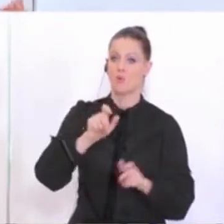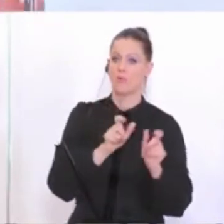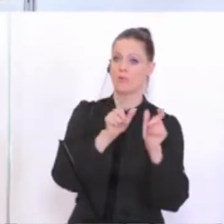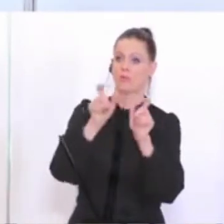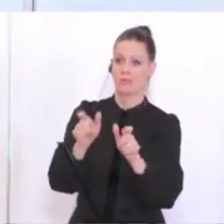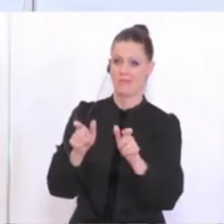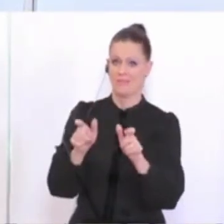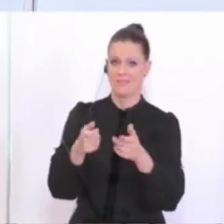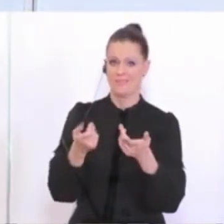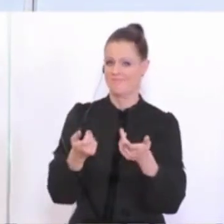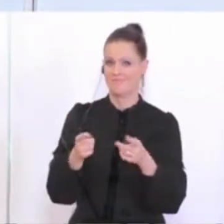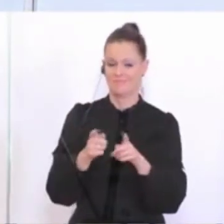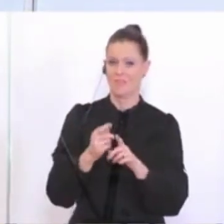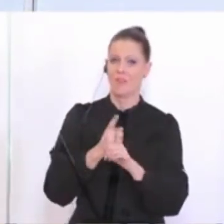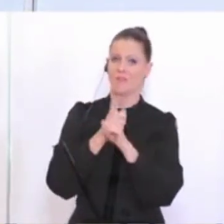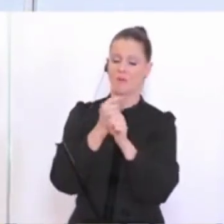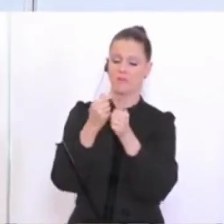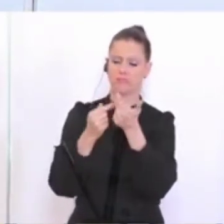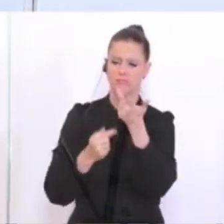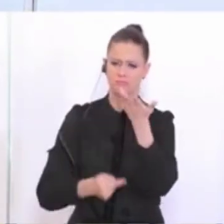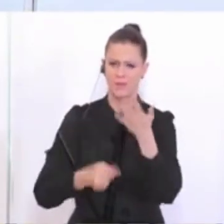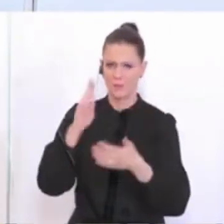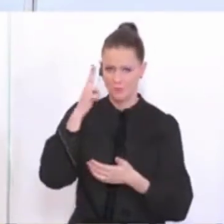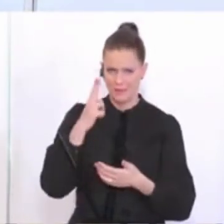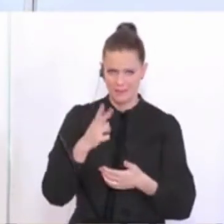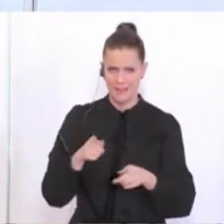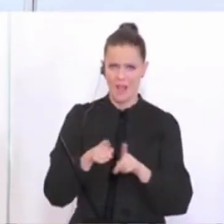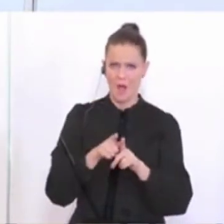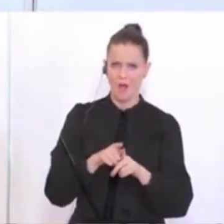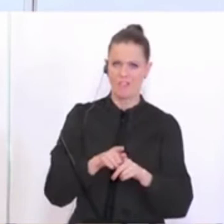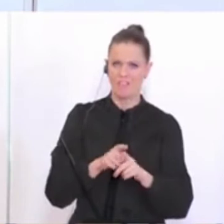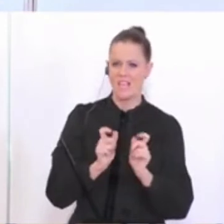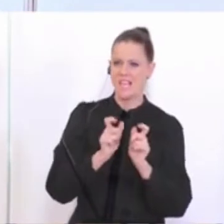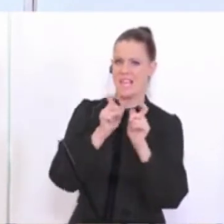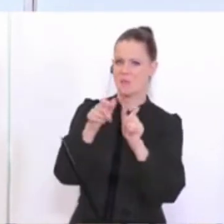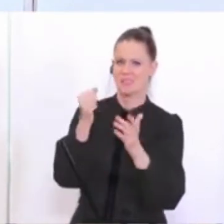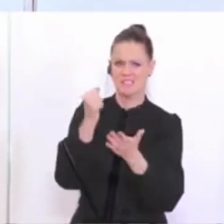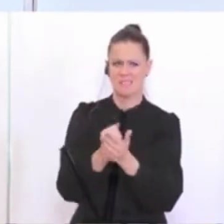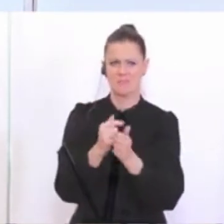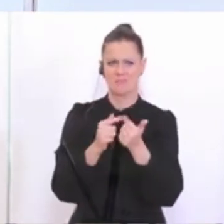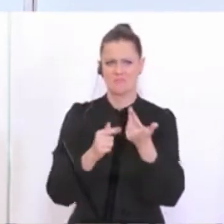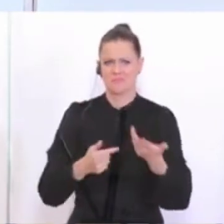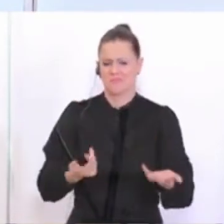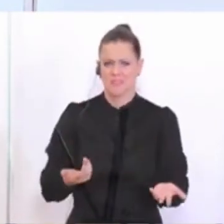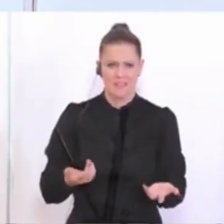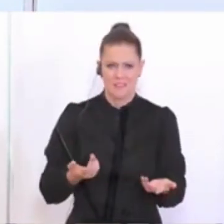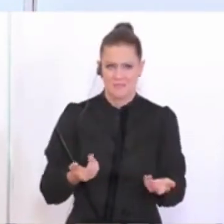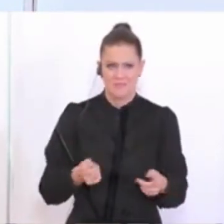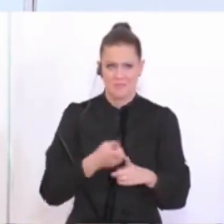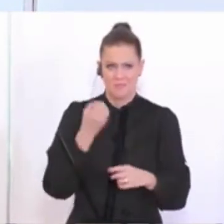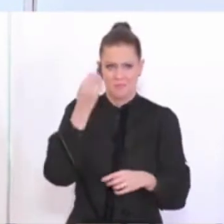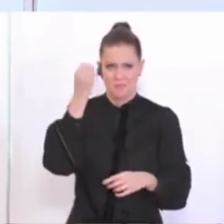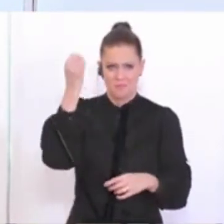allen möglichen weiteren Überlegungen bis hin zu einem Immunitätspass oder was weiß ich was. Da kann ja auch nur dilettieren.